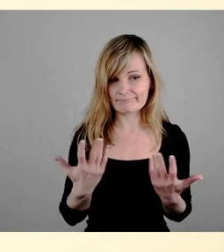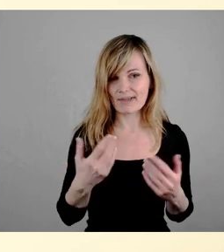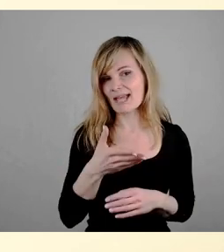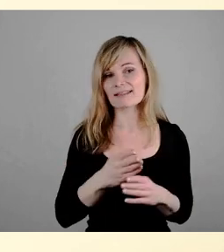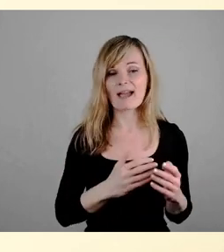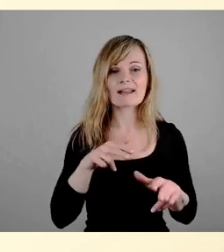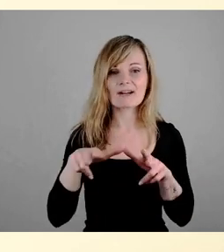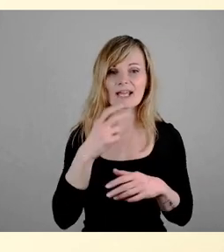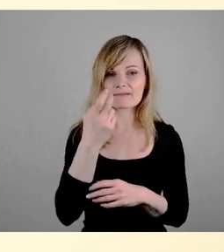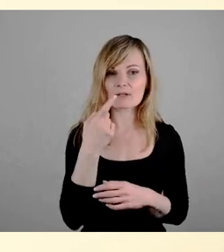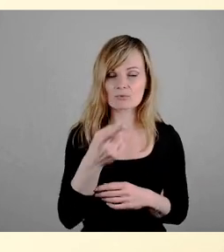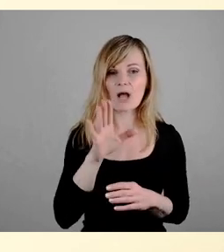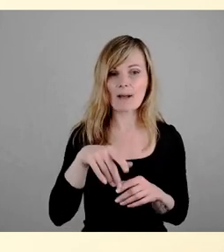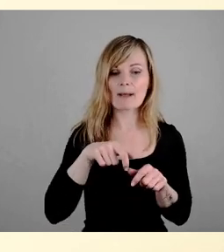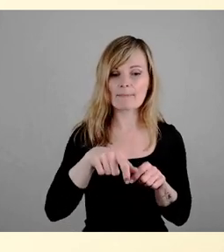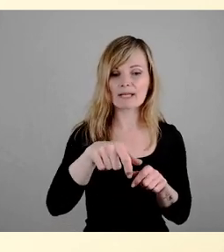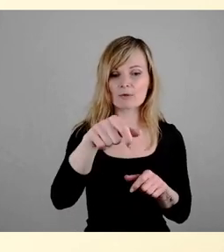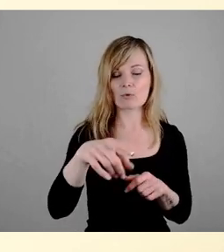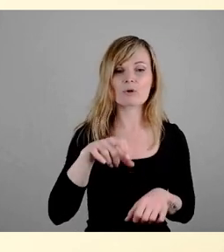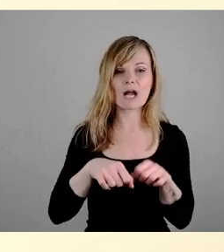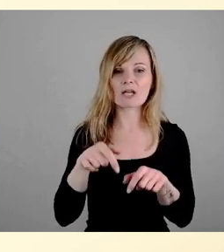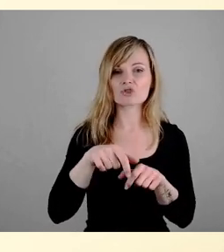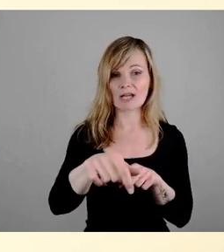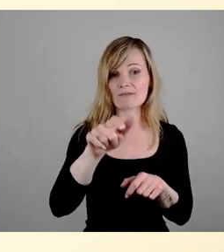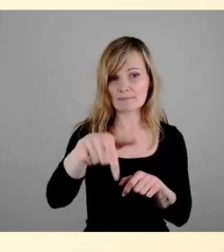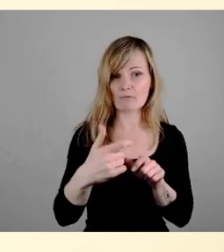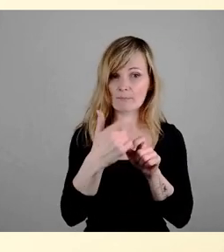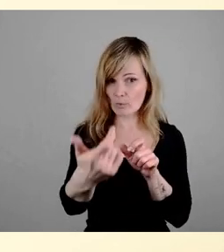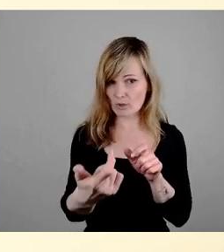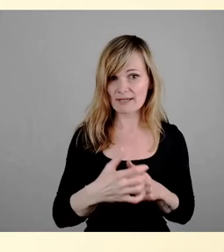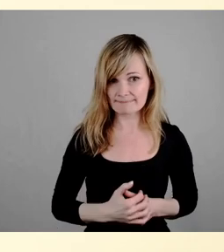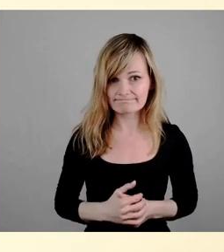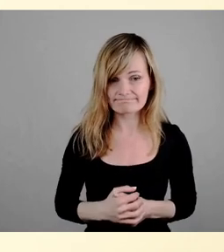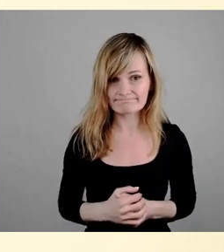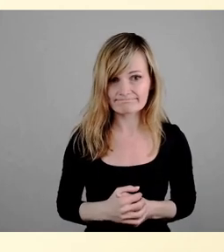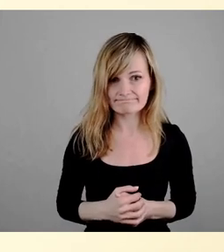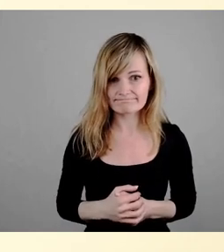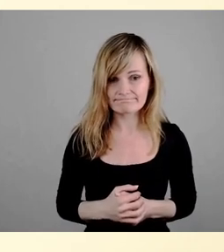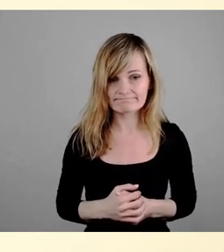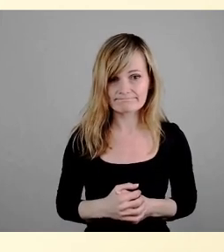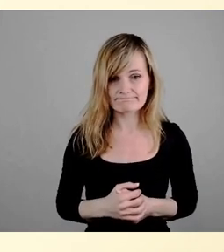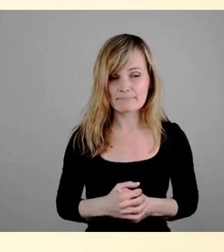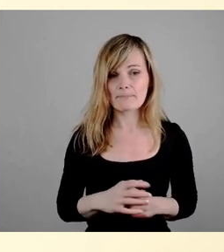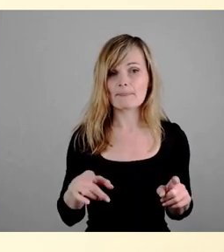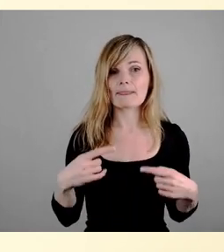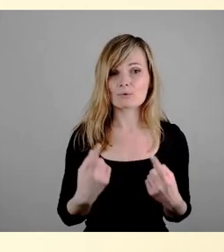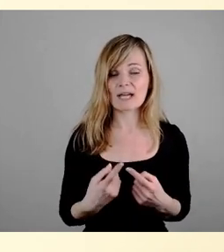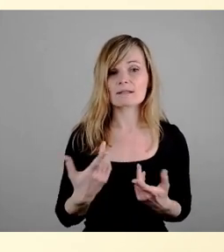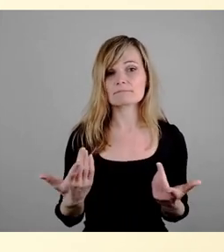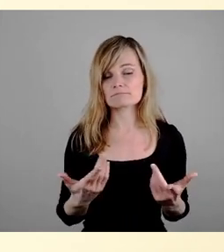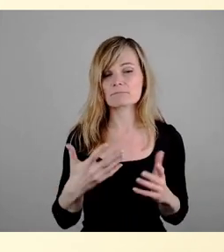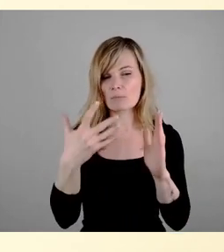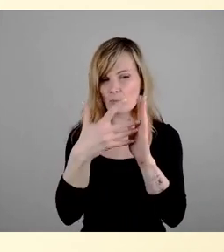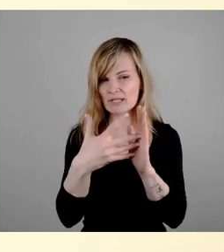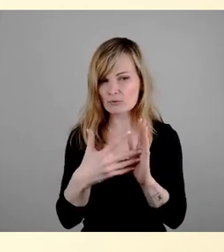die Abmarkierung der Radstreifen auf der Brücke. Und dann wird es entsprechendes Monitoring geben. Und das wird dem